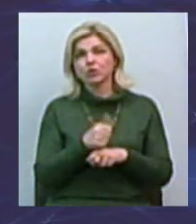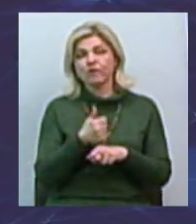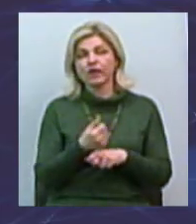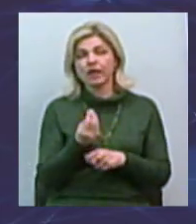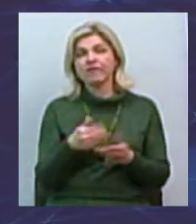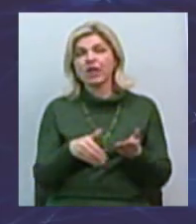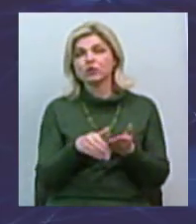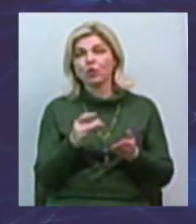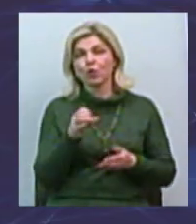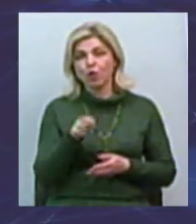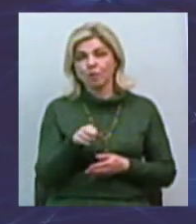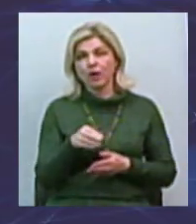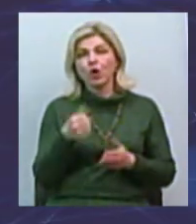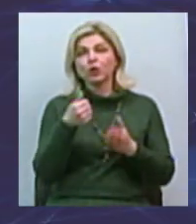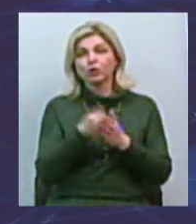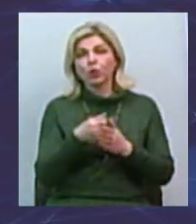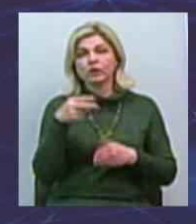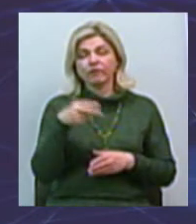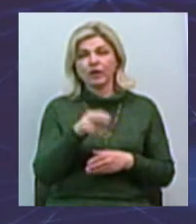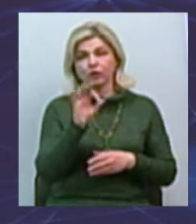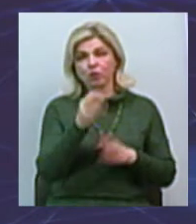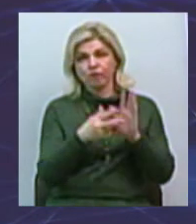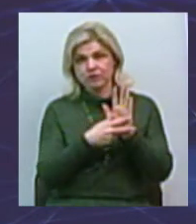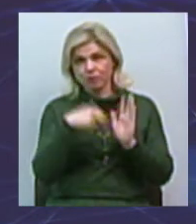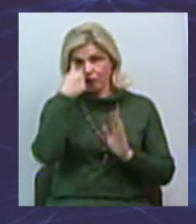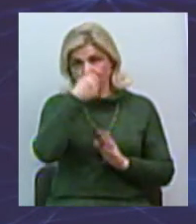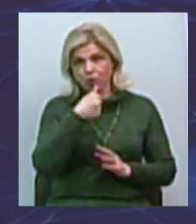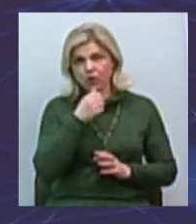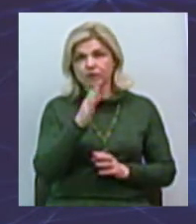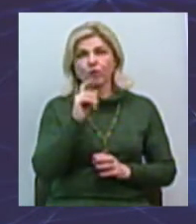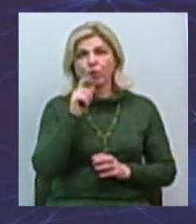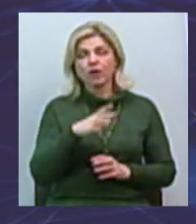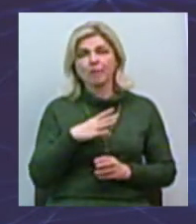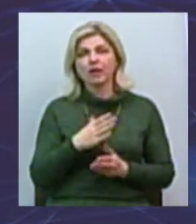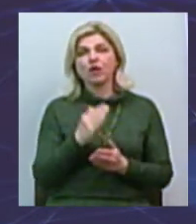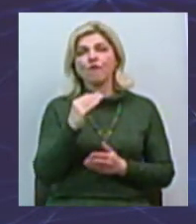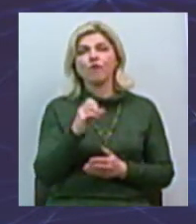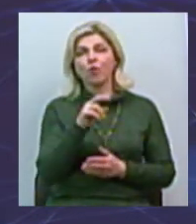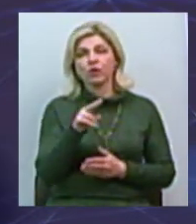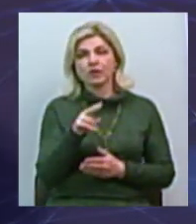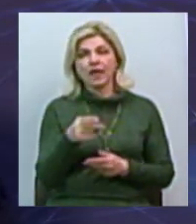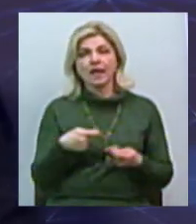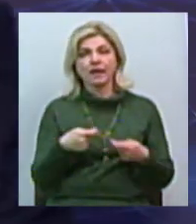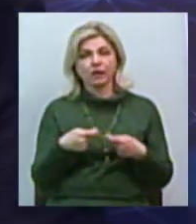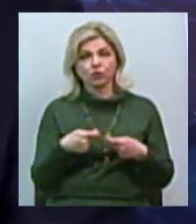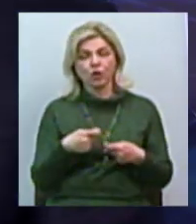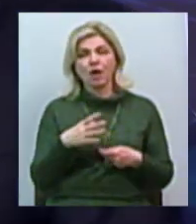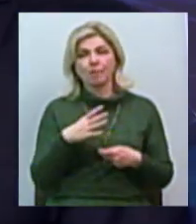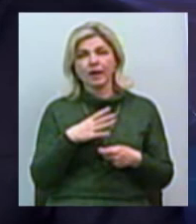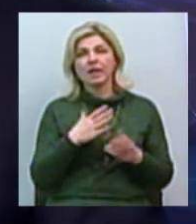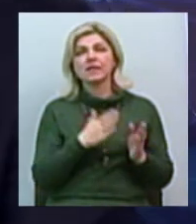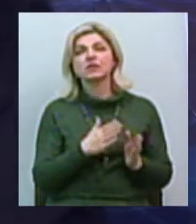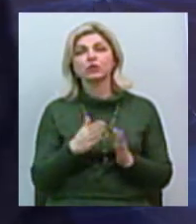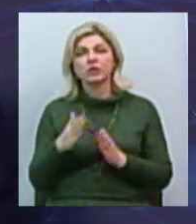До 2008 року в Україні существував фондовий ринок і существували інституты совместного